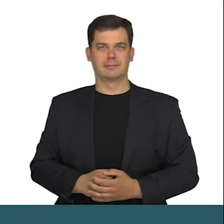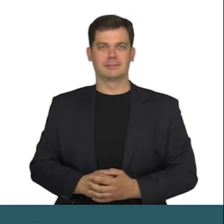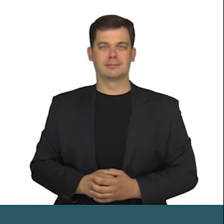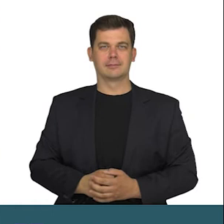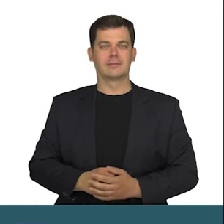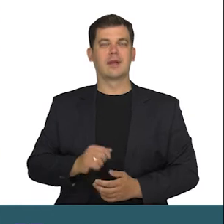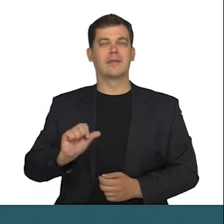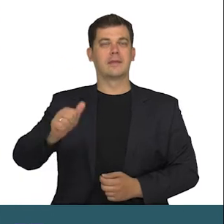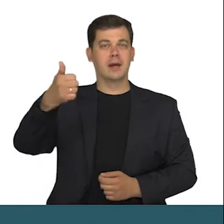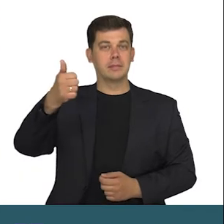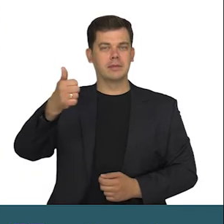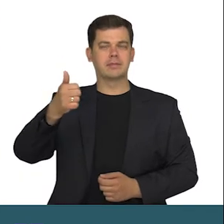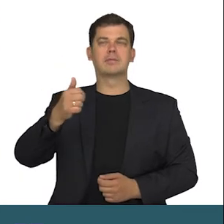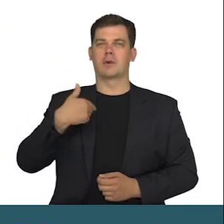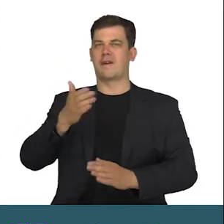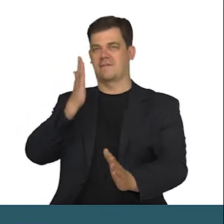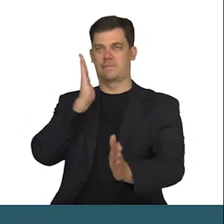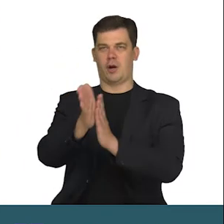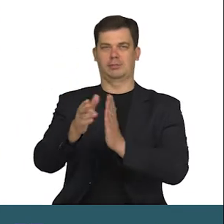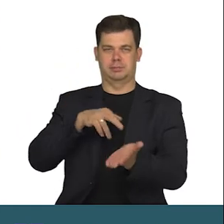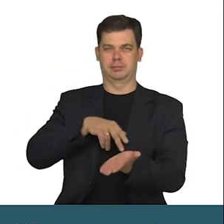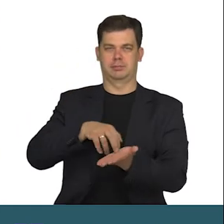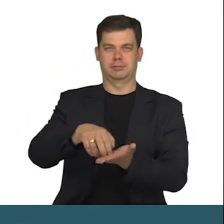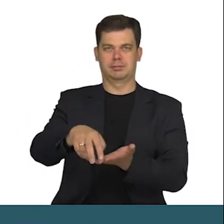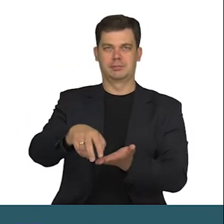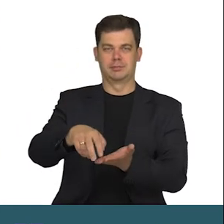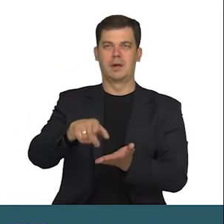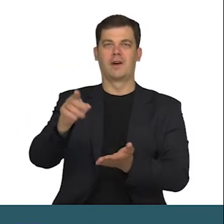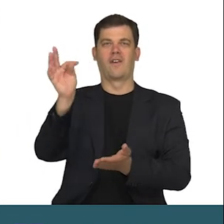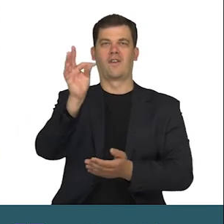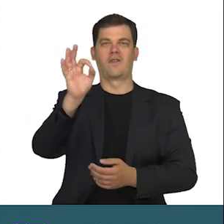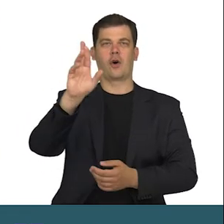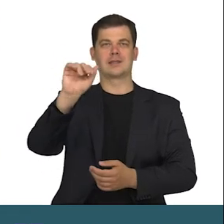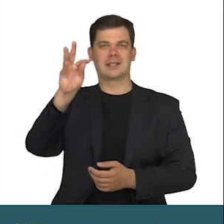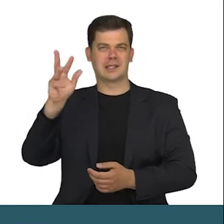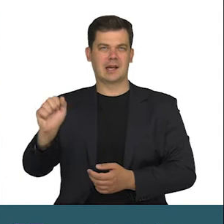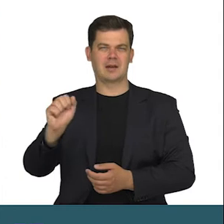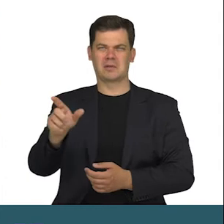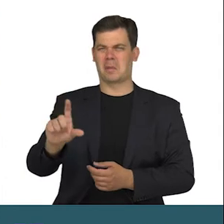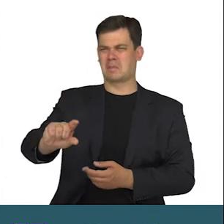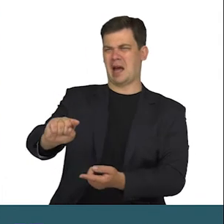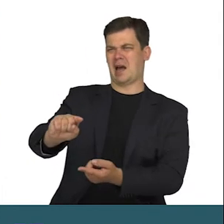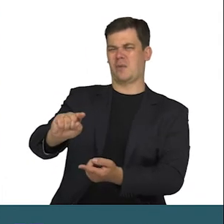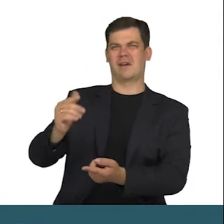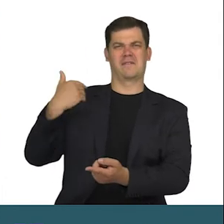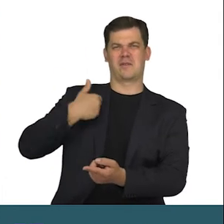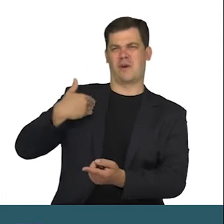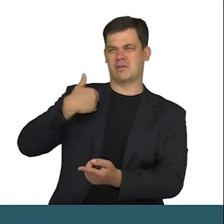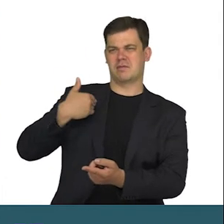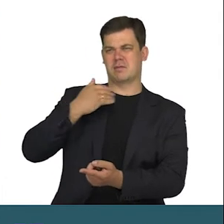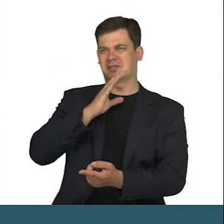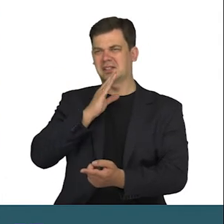Najpierw więc na wprost. Forsycja i jakieś takie małe, fioletowe.